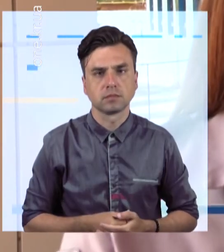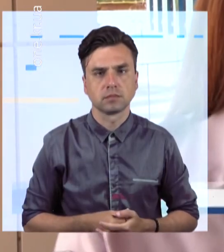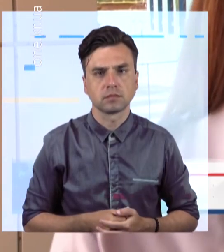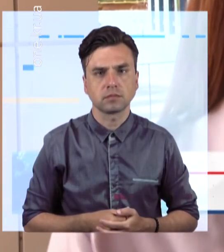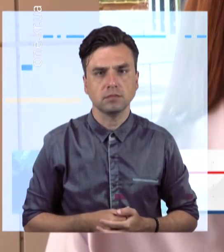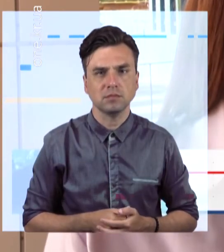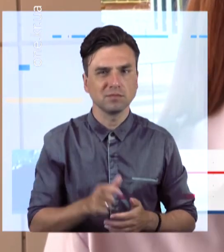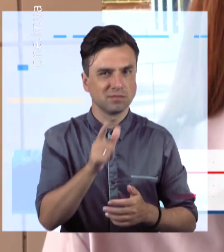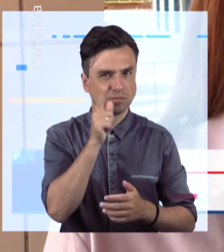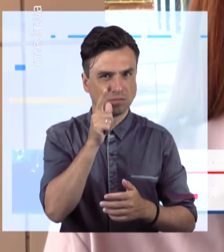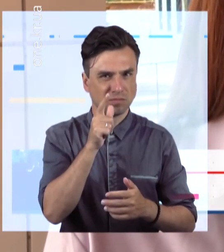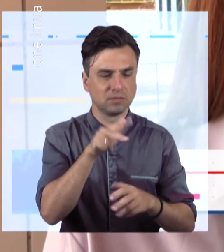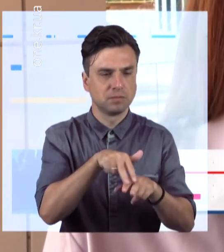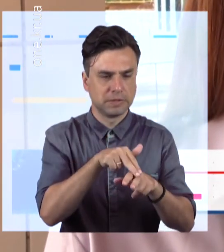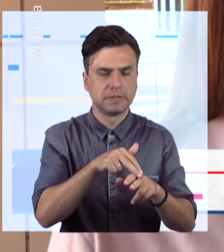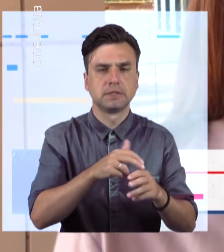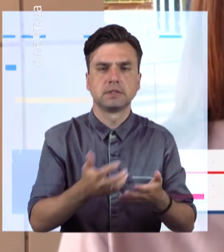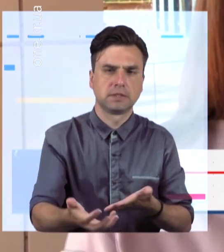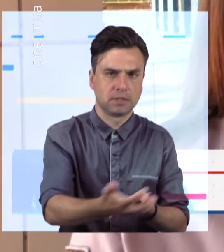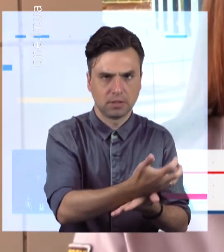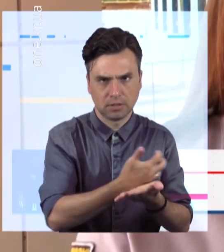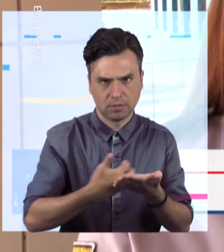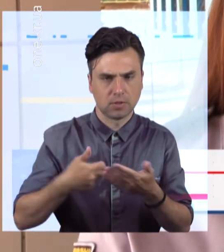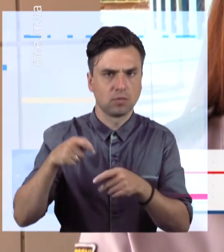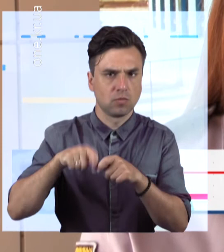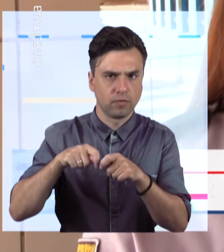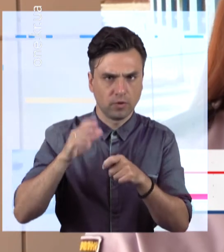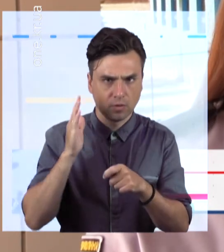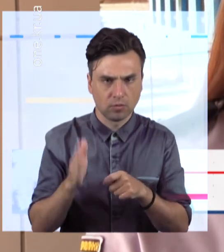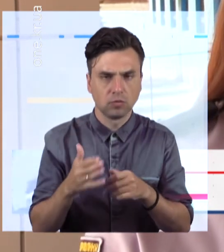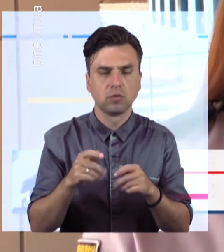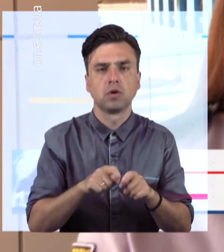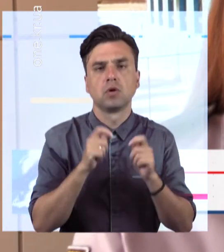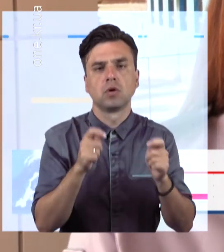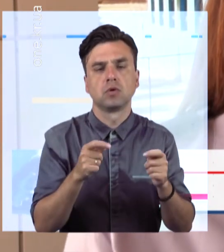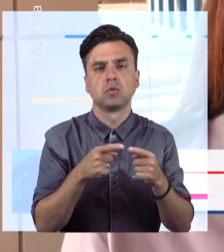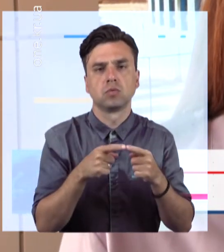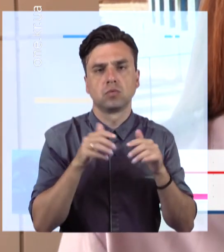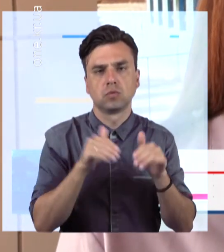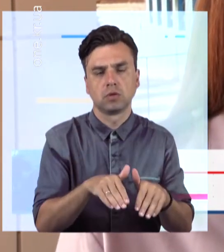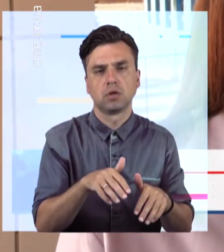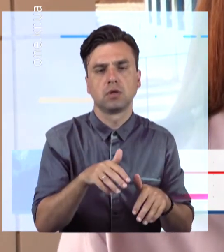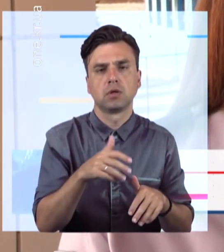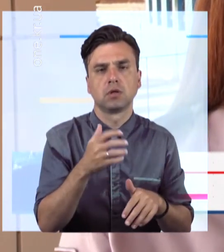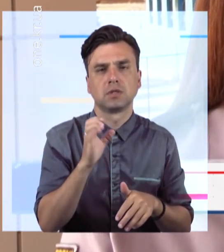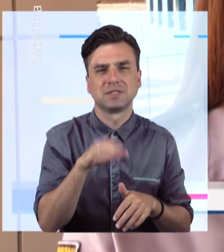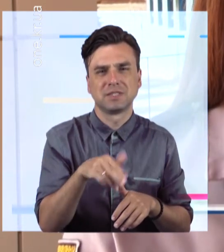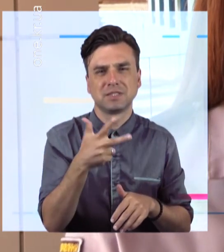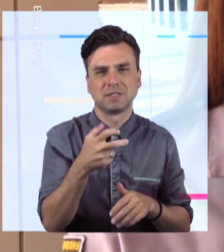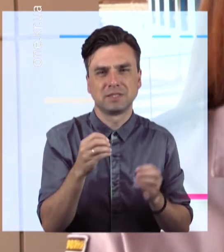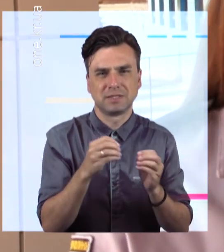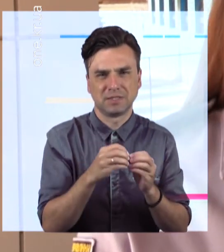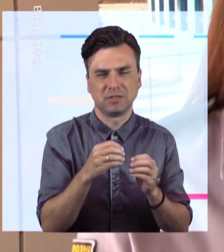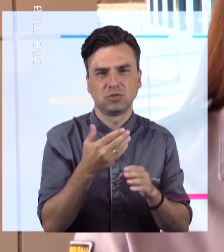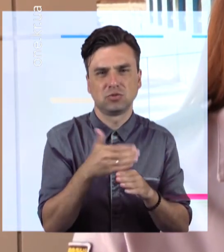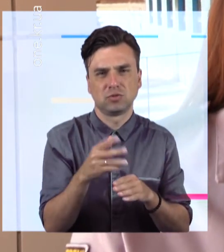Рослини вилучені, направлені на експертизу. На теперішній час відкрито кримінальне провадження, передбачене частиною 2 статті 310 Кримінального кодексу